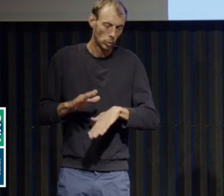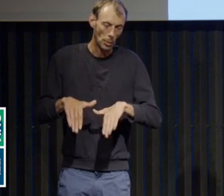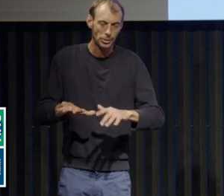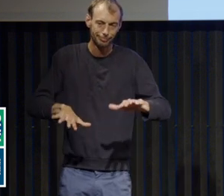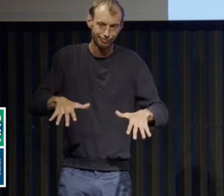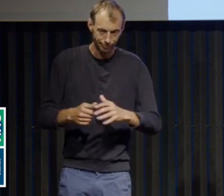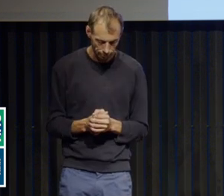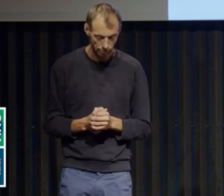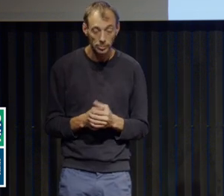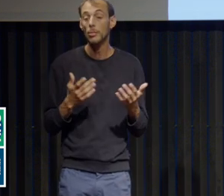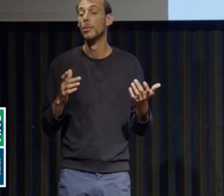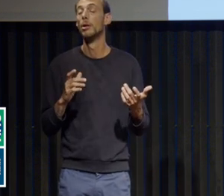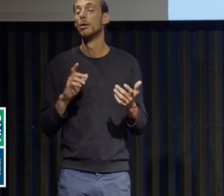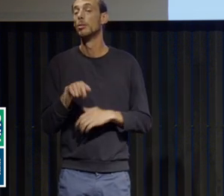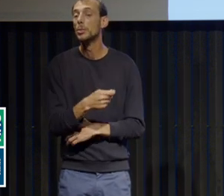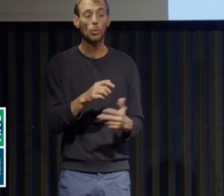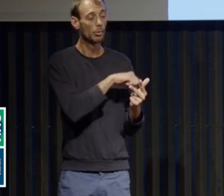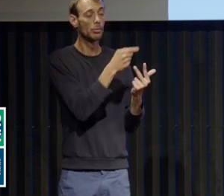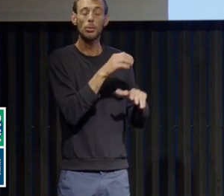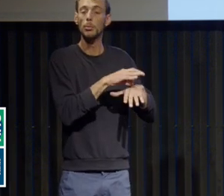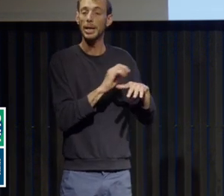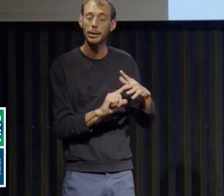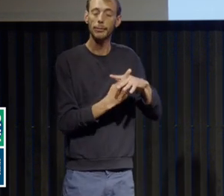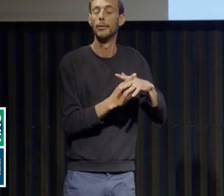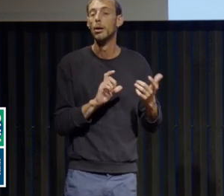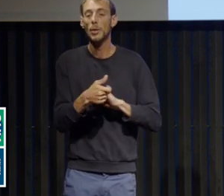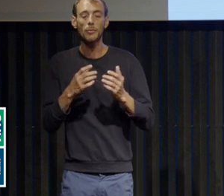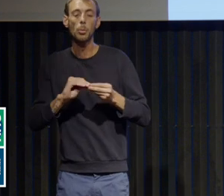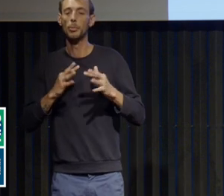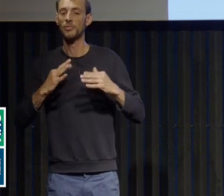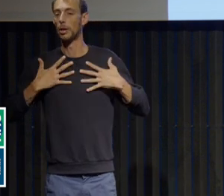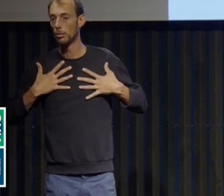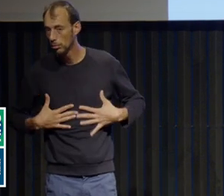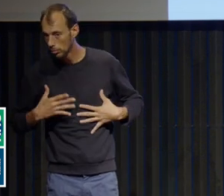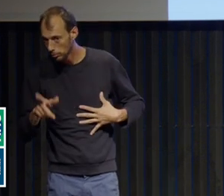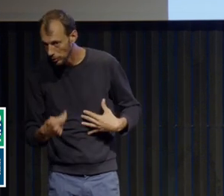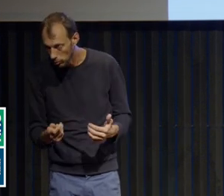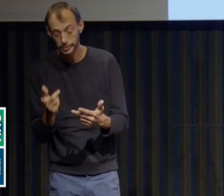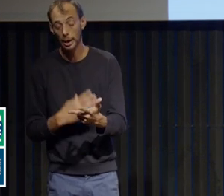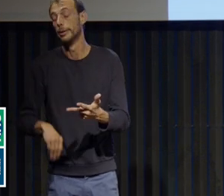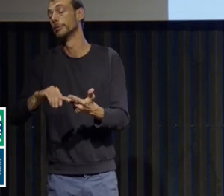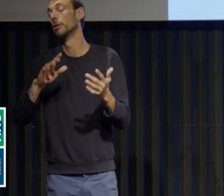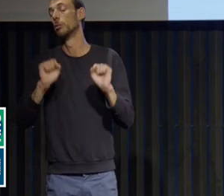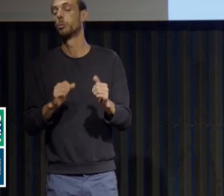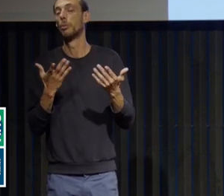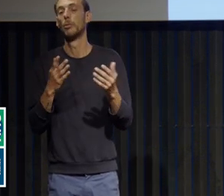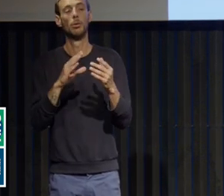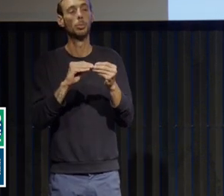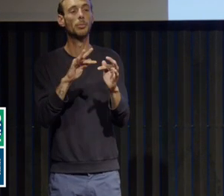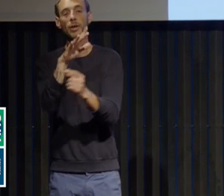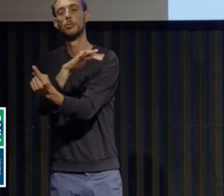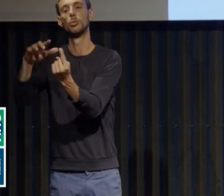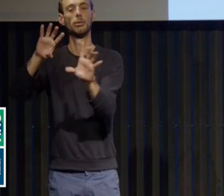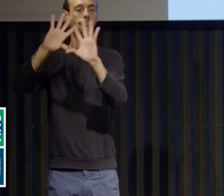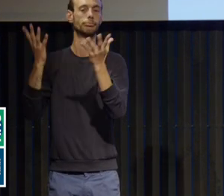somatiques, évidemment, bien entendu, et puis aussi des conséquences sociales. Alors, pour illustrer peut-être les conséquences sociales,